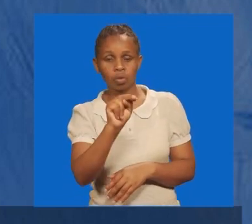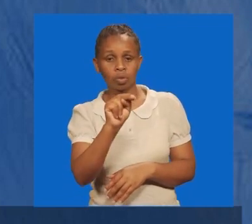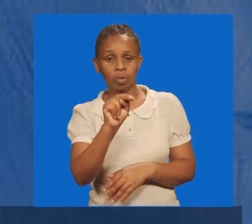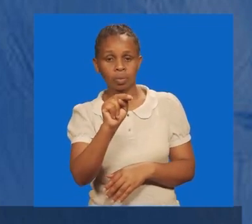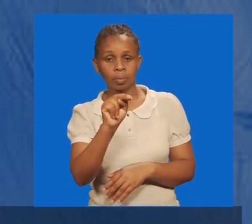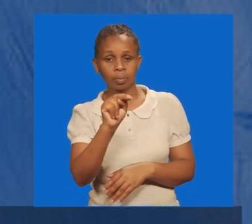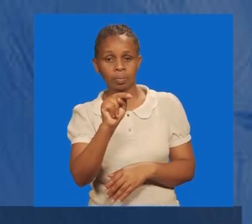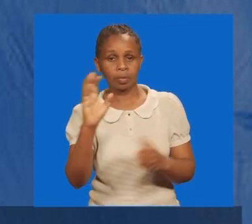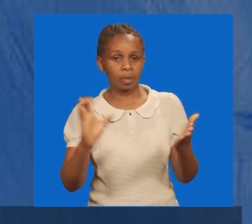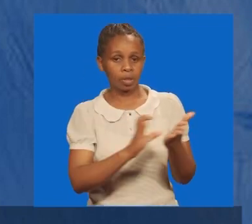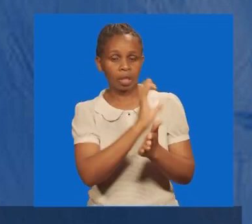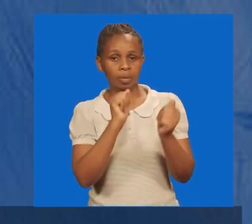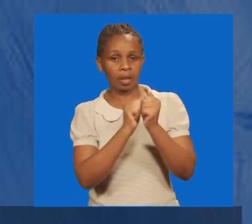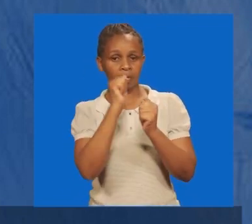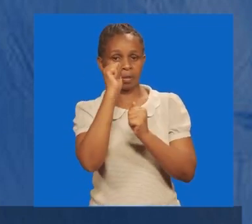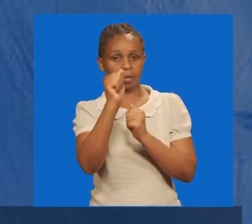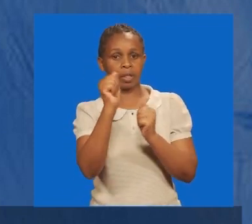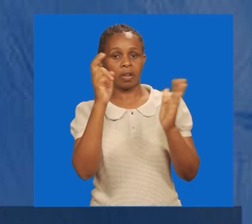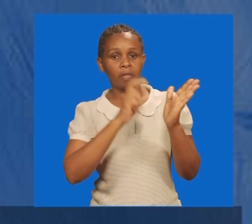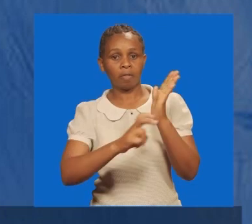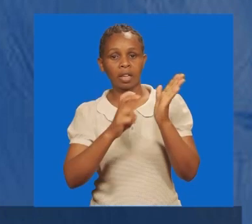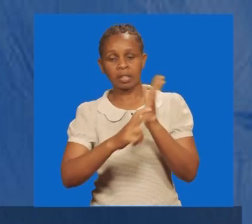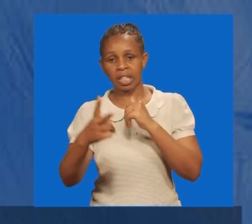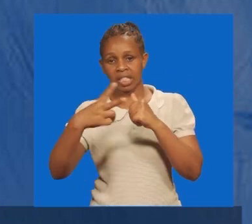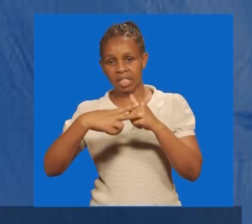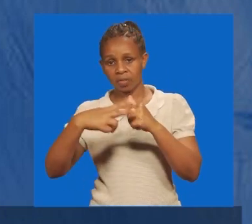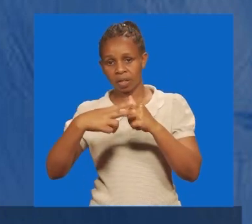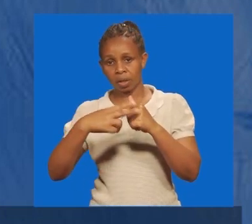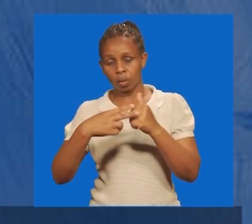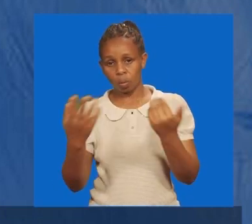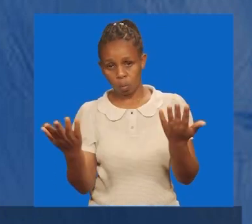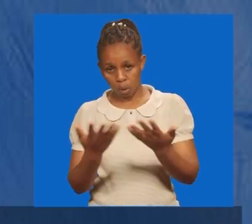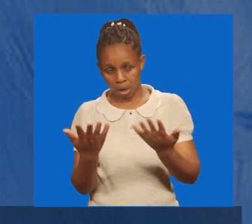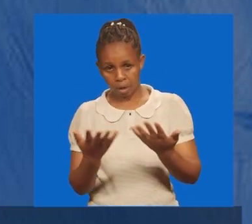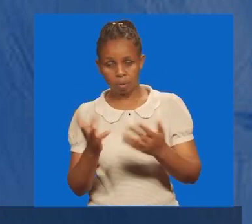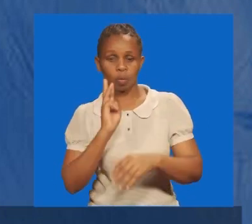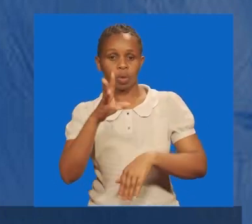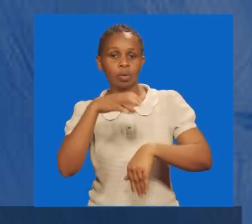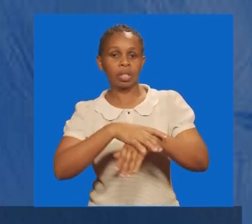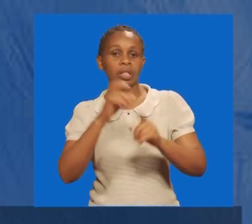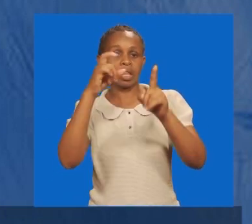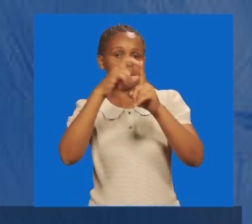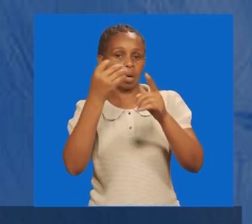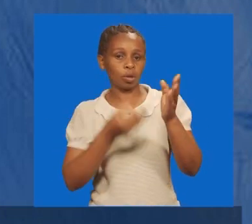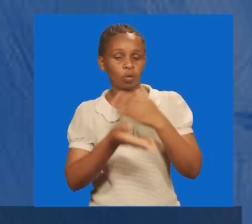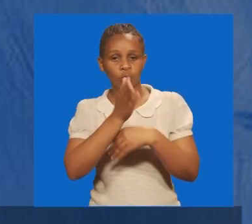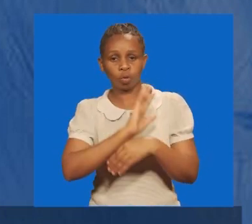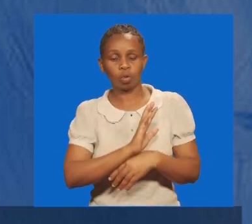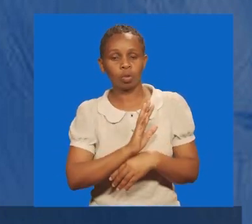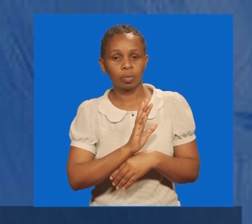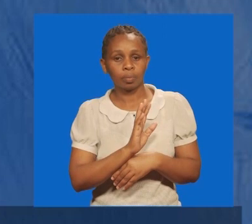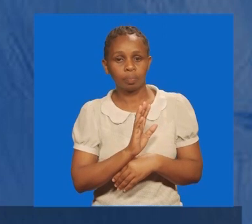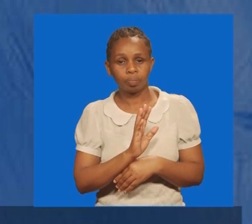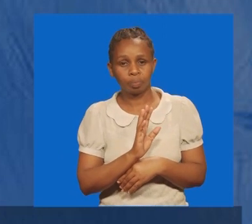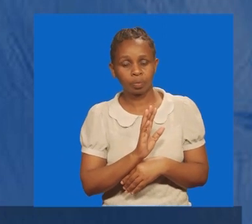lango wa kuminatano na msari wa saba, ni maali ambapo tutapata neno la mungu, na hivyo